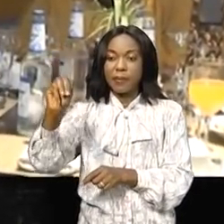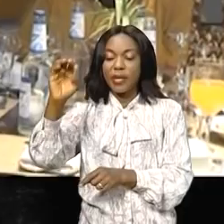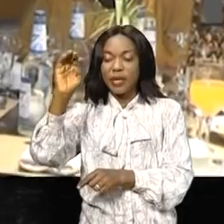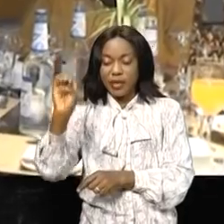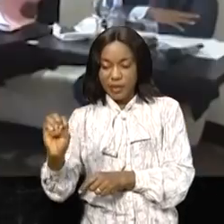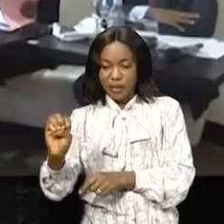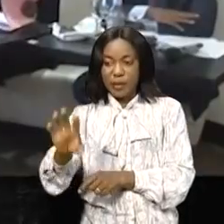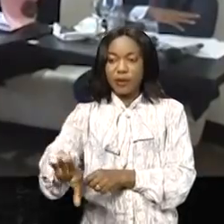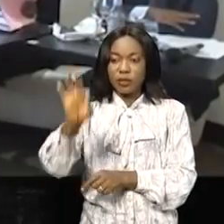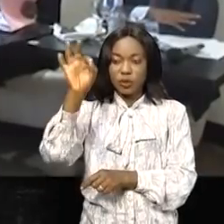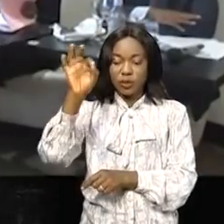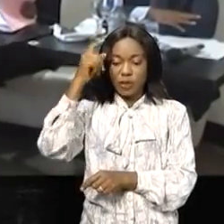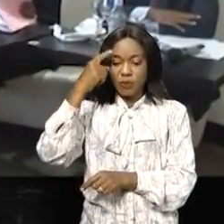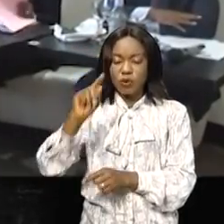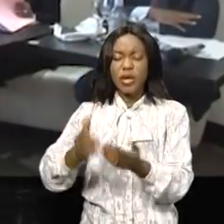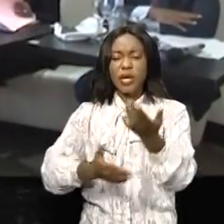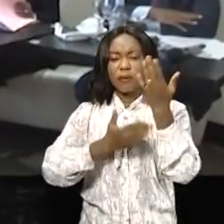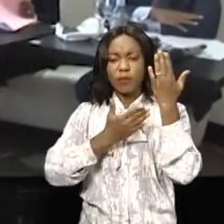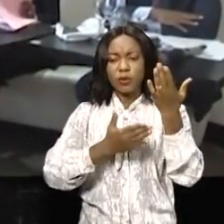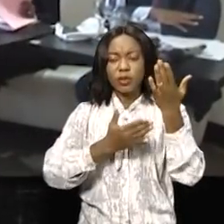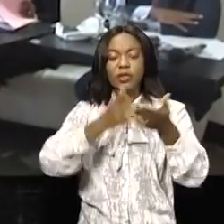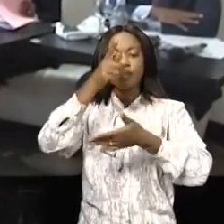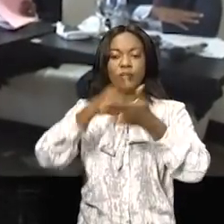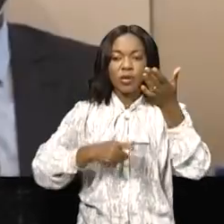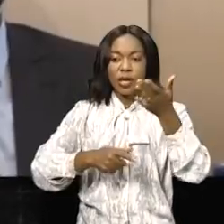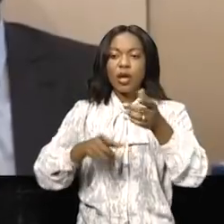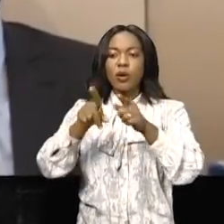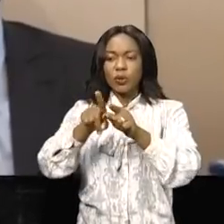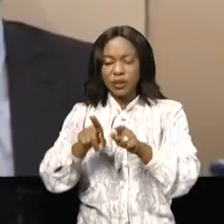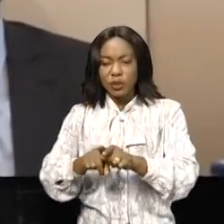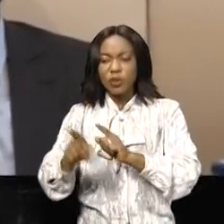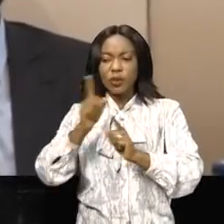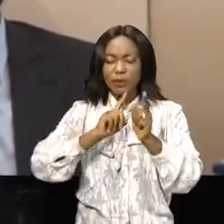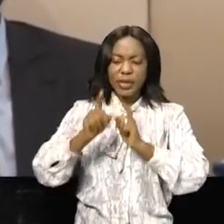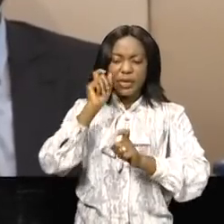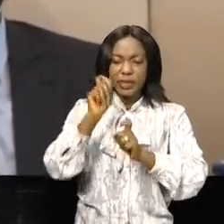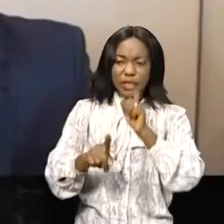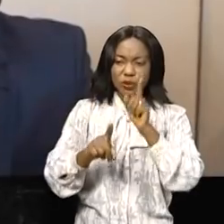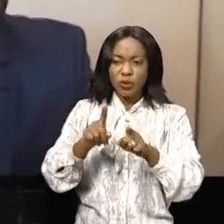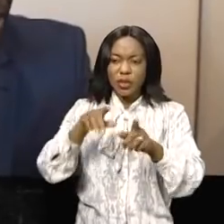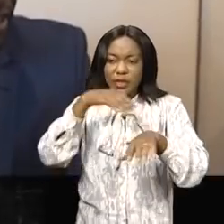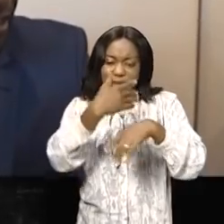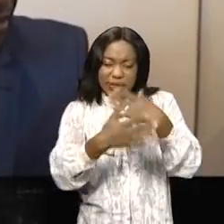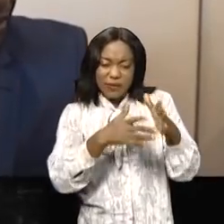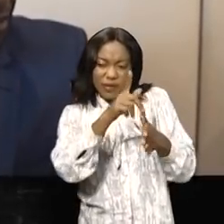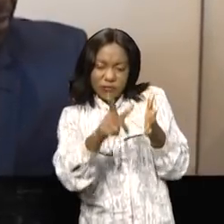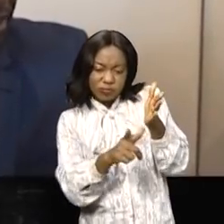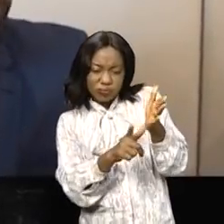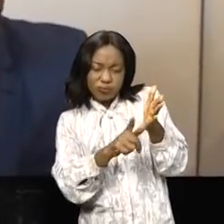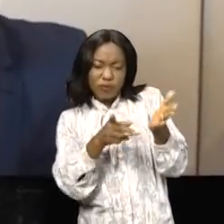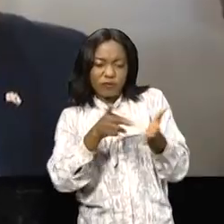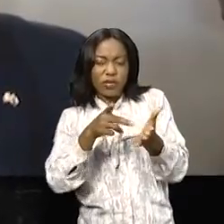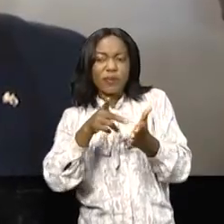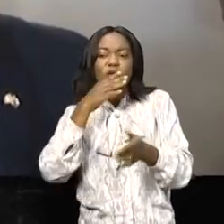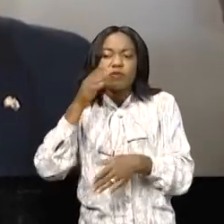choisi en vertu de leur importance, ont exposé sur les questions de la sous-traitance en RDC. Dans tous ces exposés,